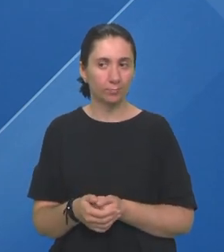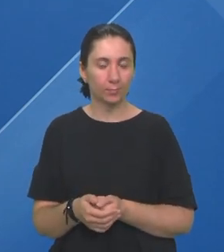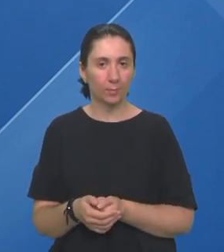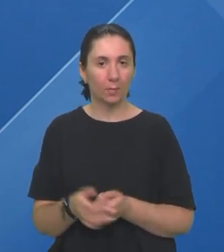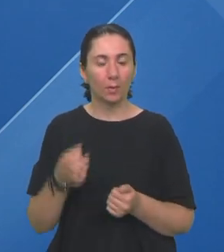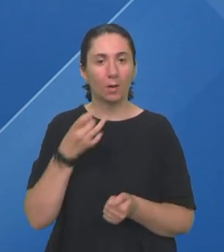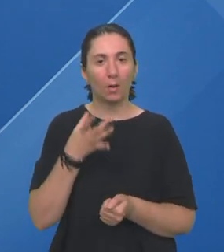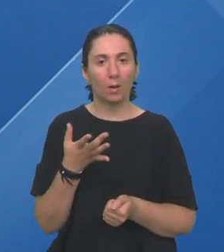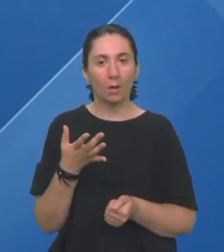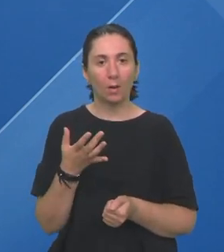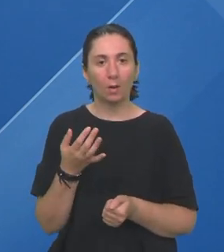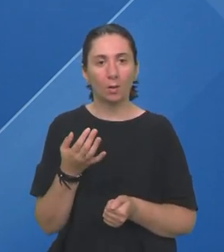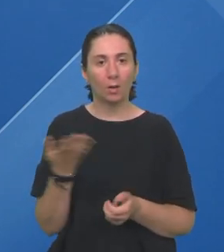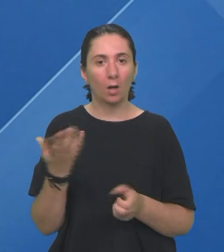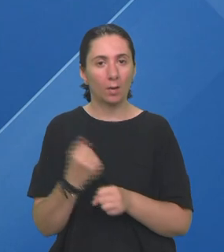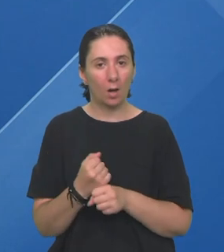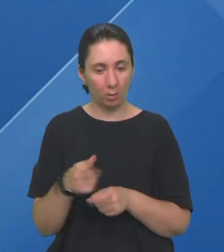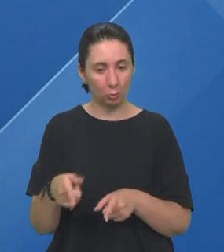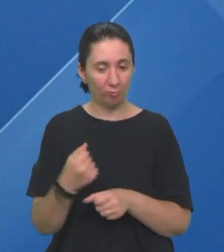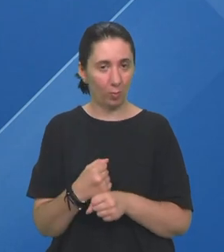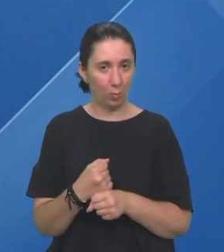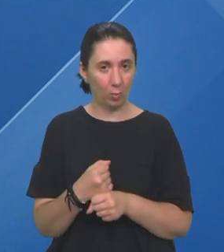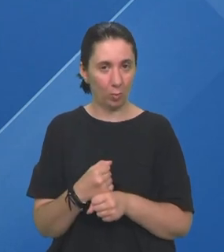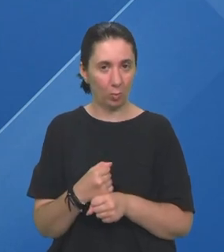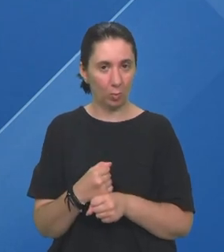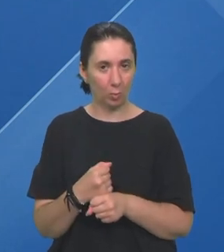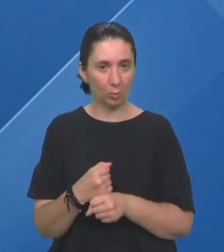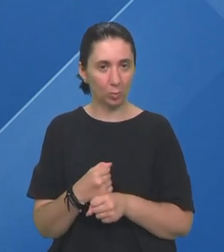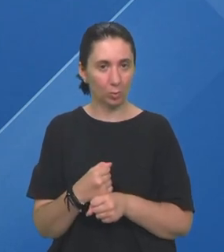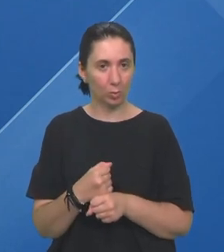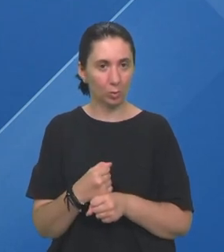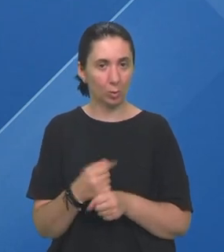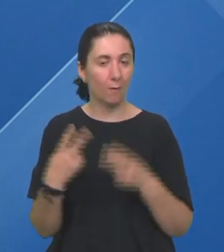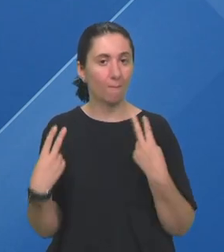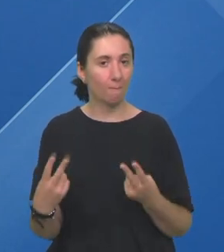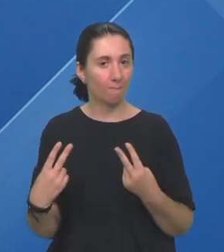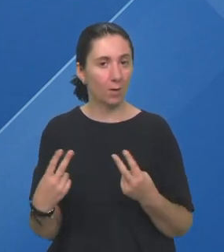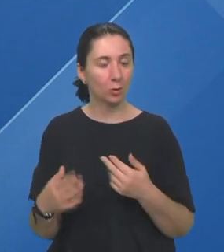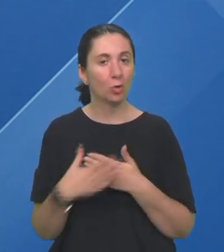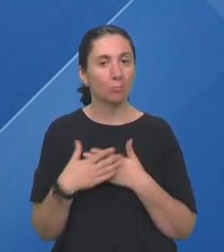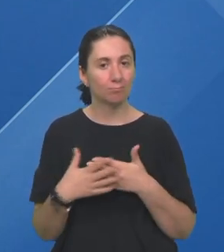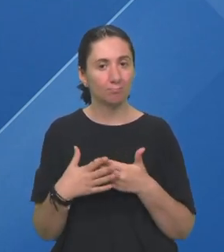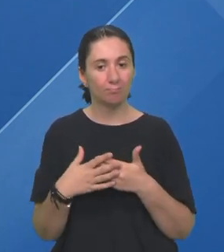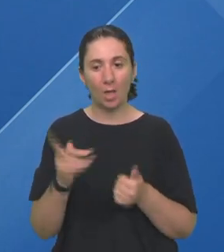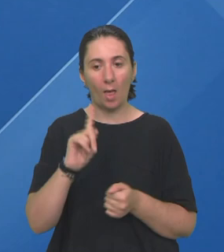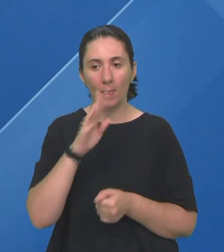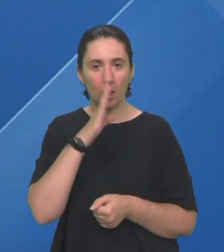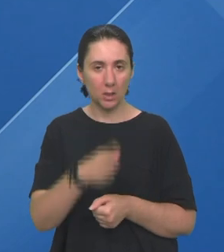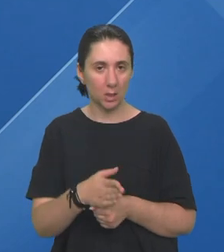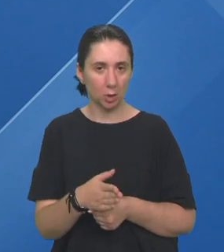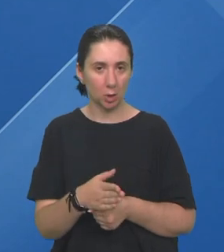Kad radiš ovaj posao S osobom osinolitetom Važna je empatija nesaželjenje